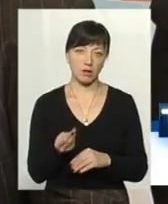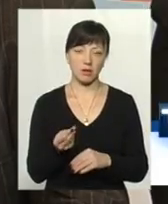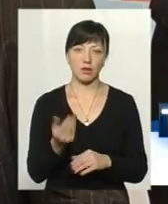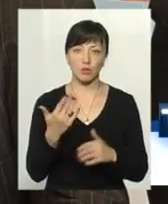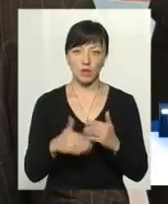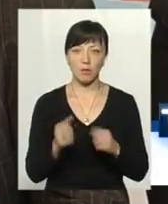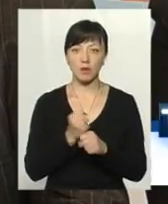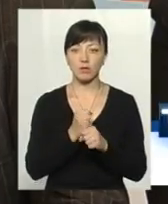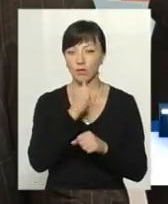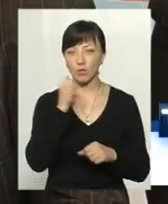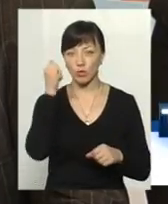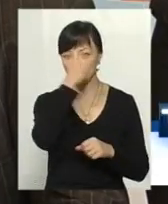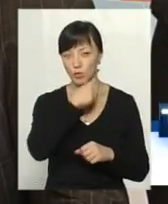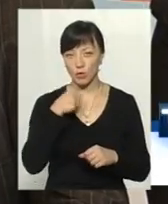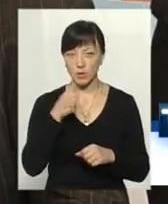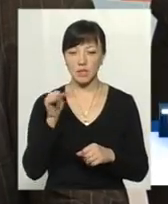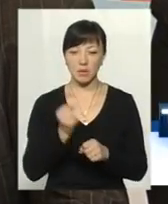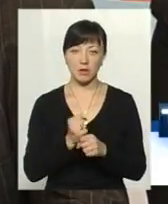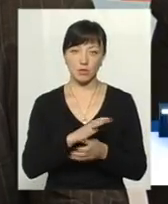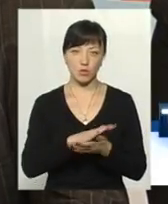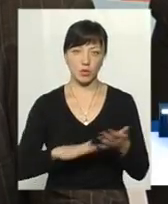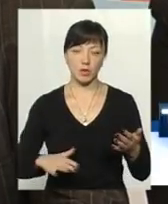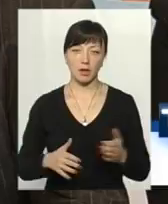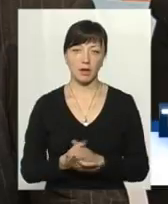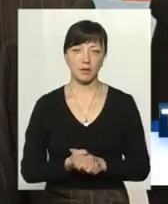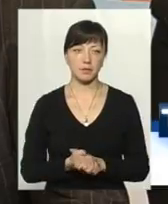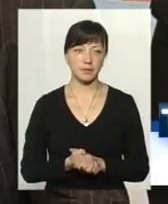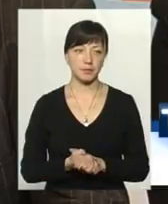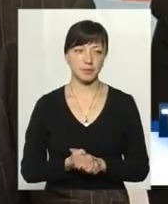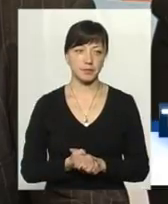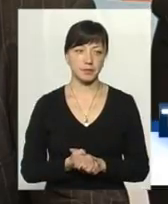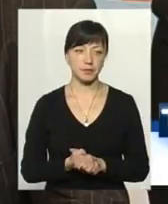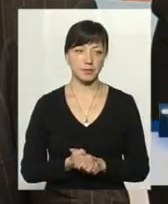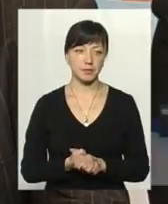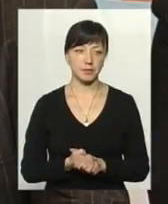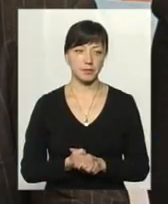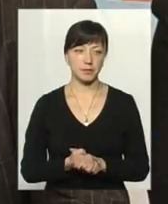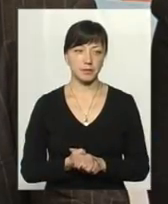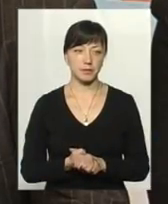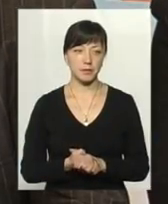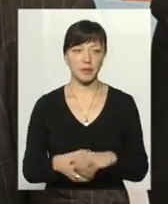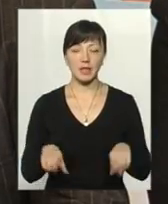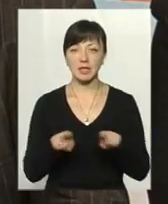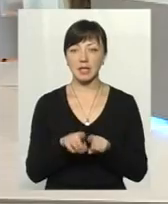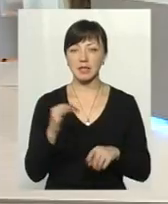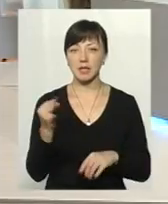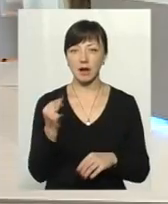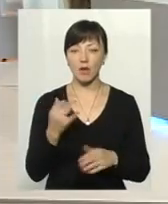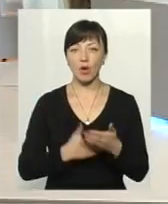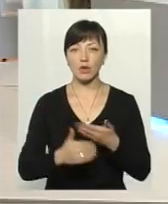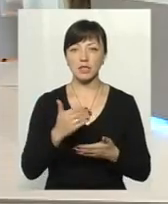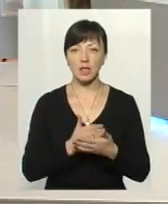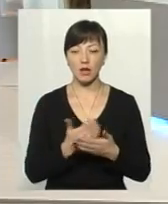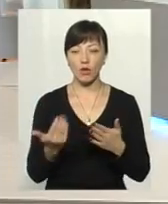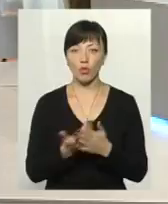Воно вже працювало в пройшому році і працює так само далі. З таких цікавих останніх